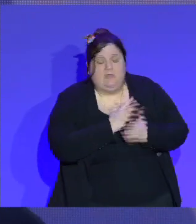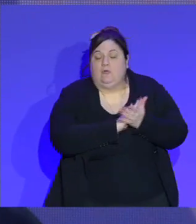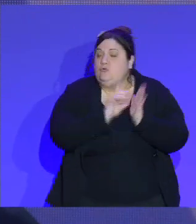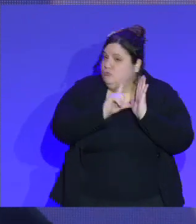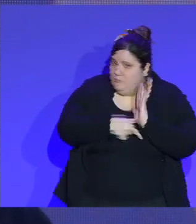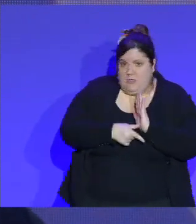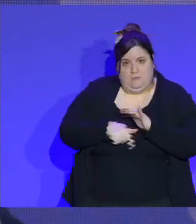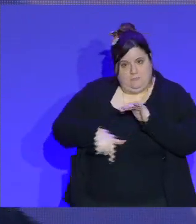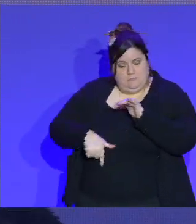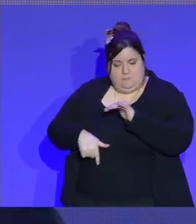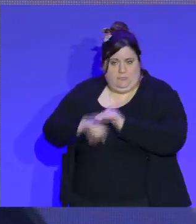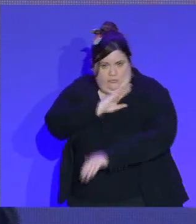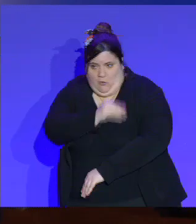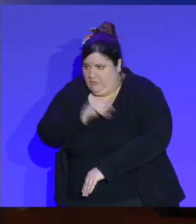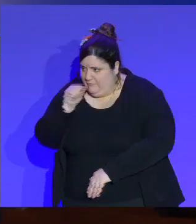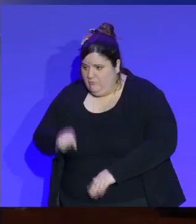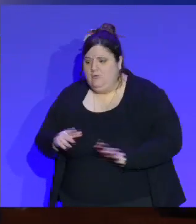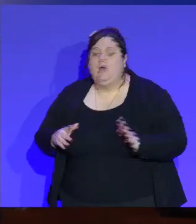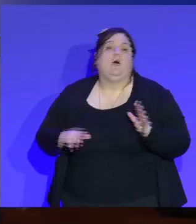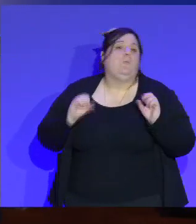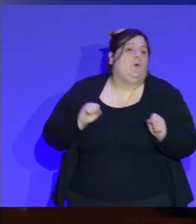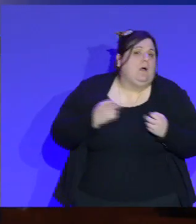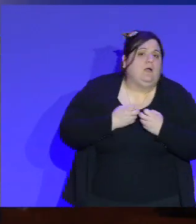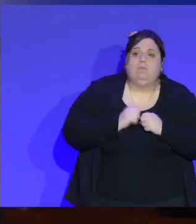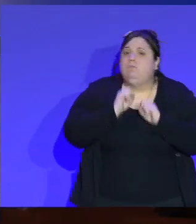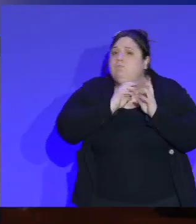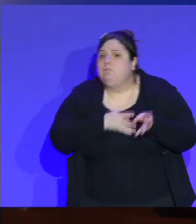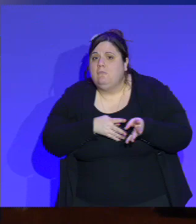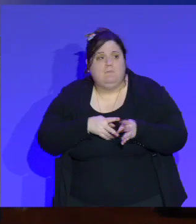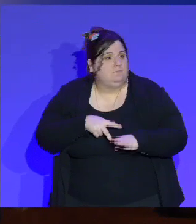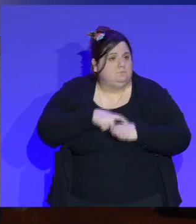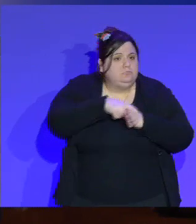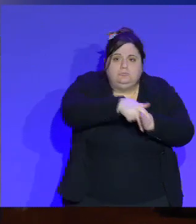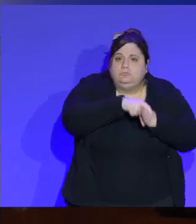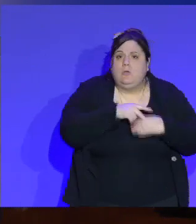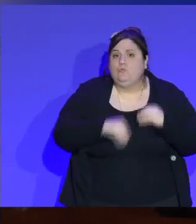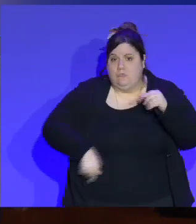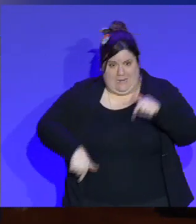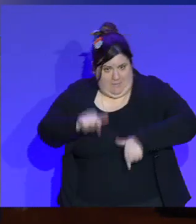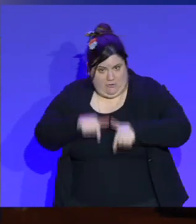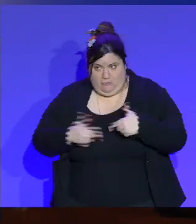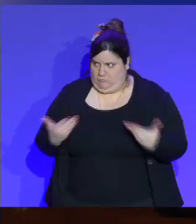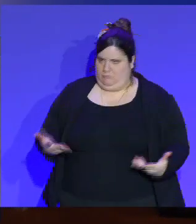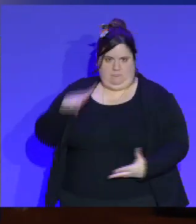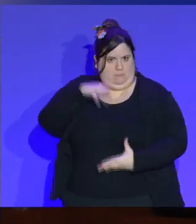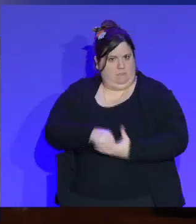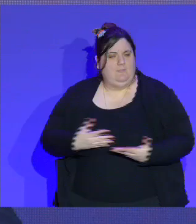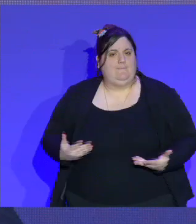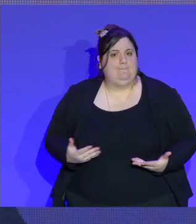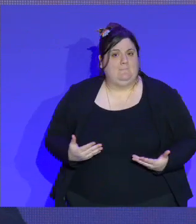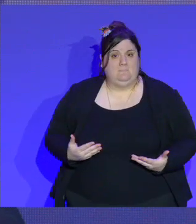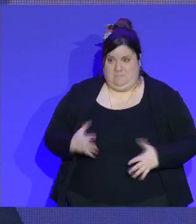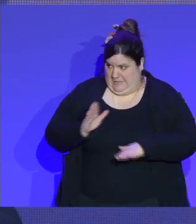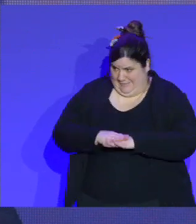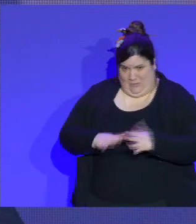domicile-travail, si on le fait en vélo, si on le fait à la marche et tout ça. Mais, on a, y compris cette pandémie, y compris avec cette pandémie,